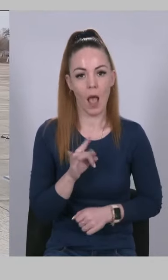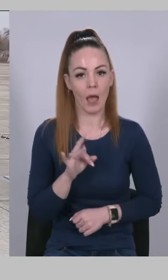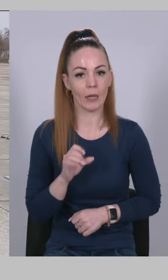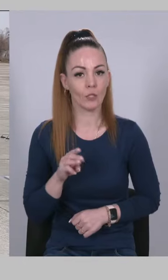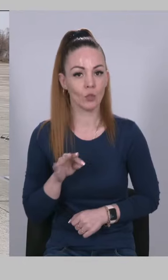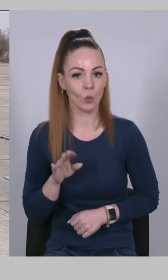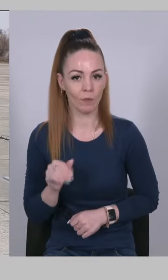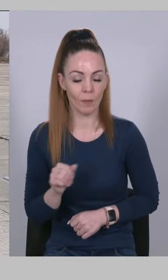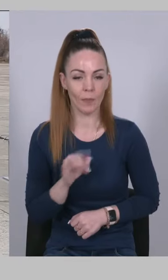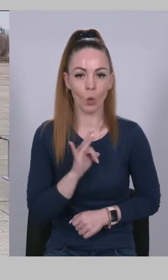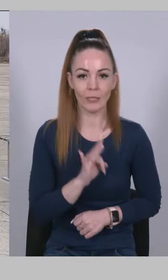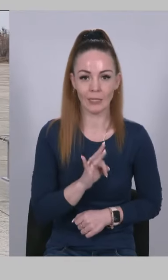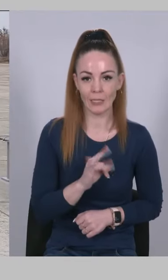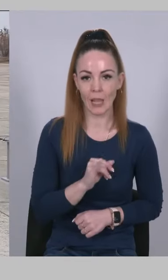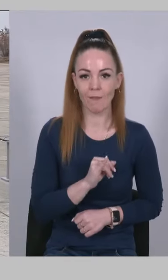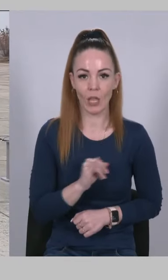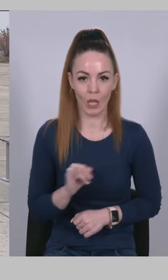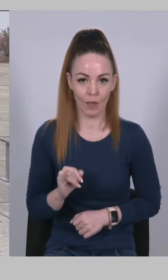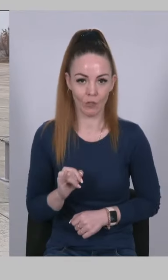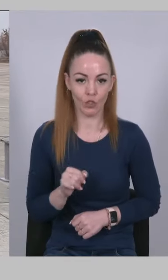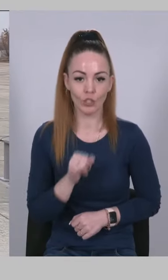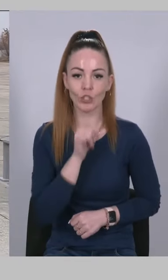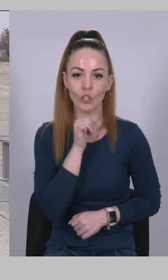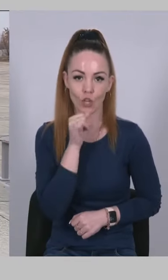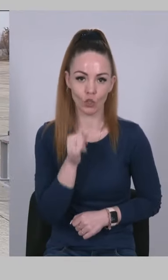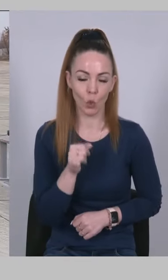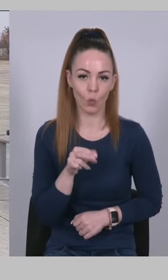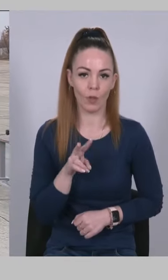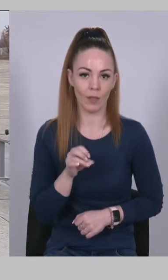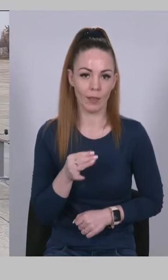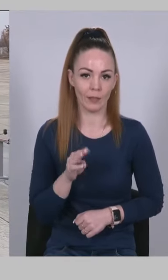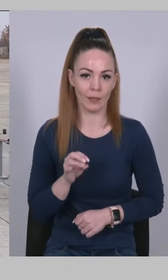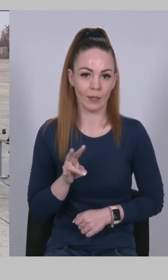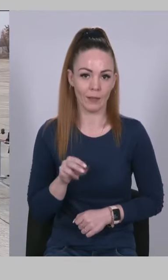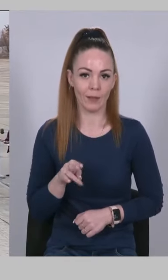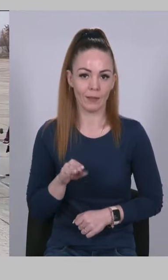Ростислава Ігоровича, старшого лейтенанта.